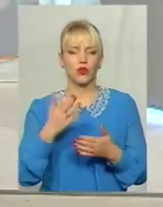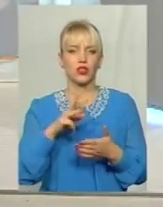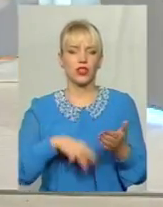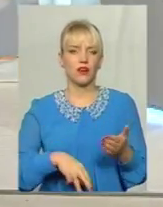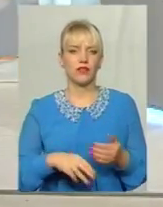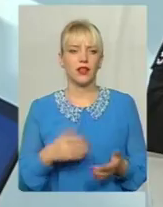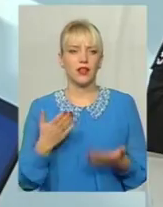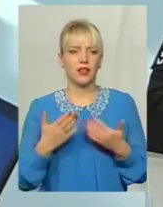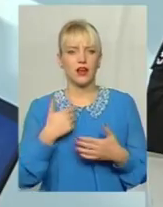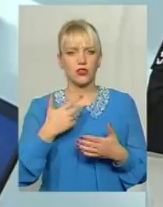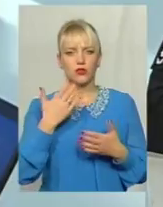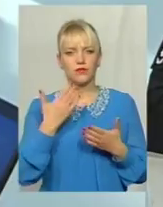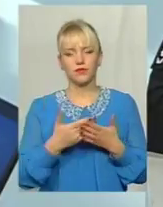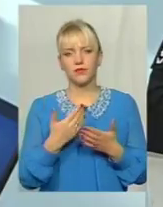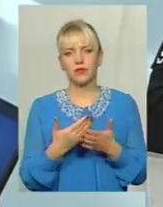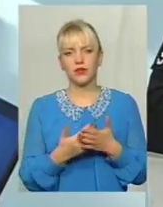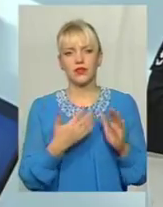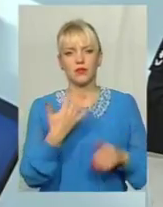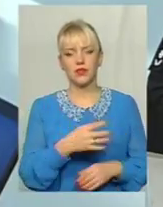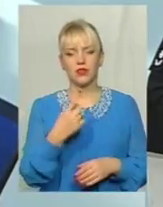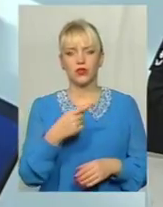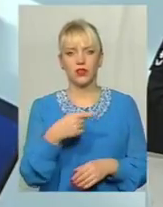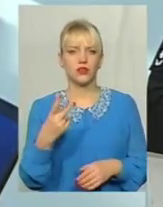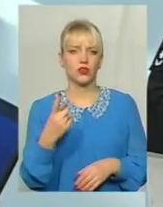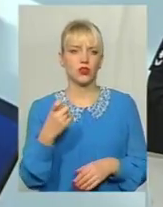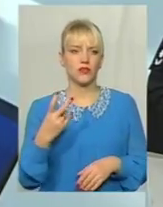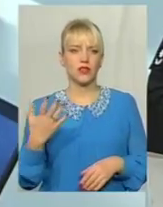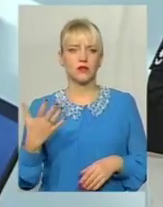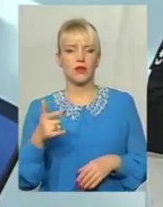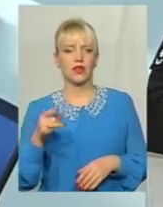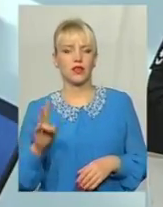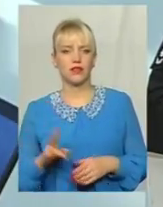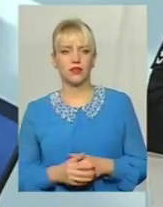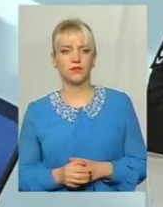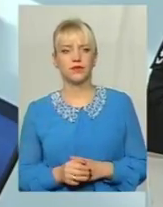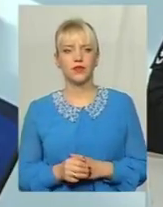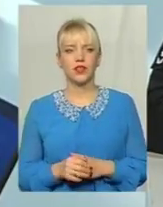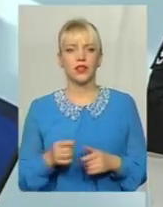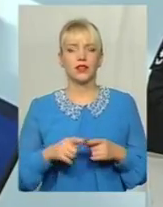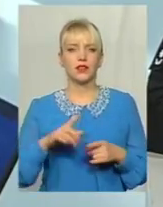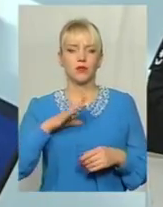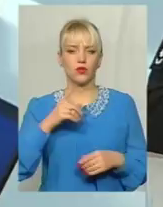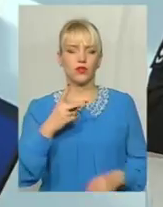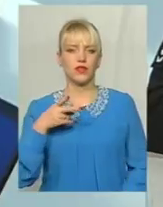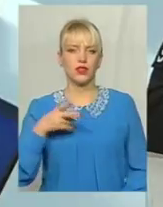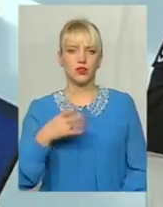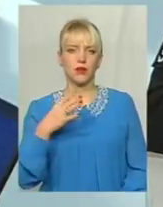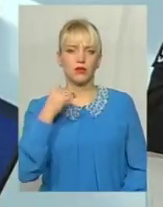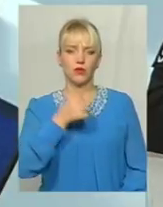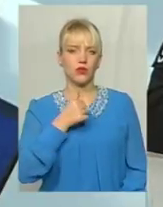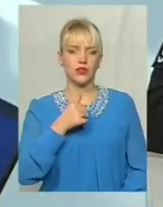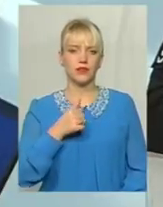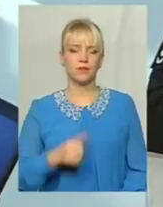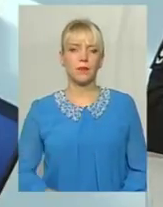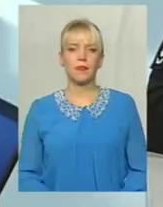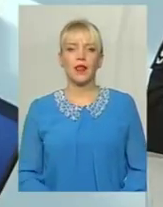якщо я не помиляюсь, від 51 до 125 гривень Це було в 2005 році Разом